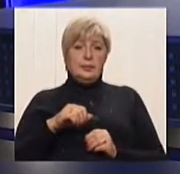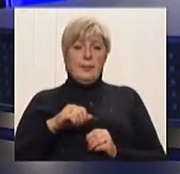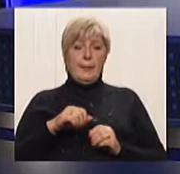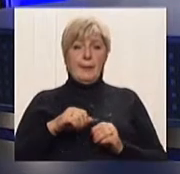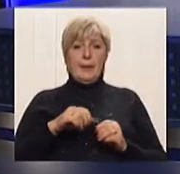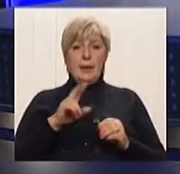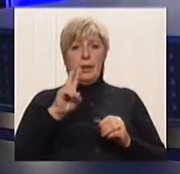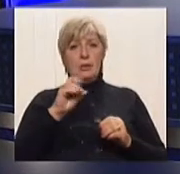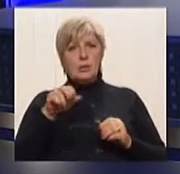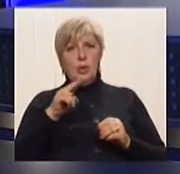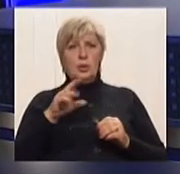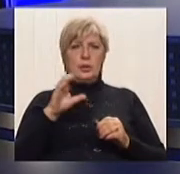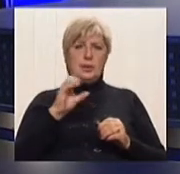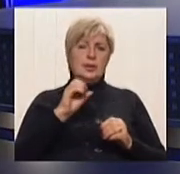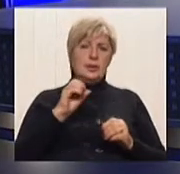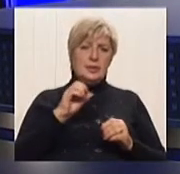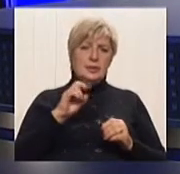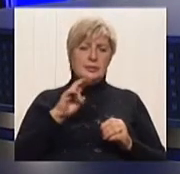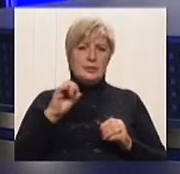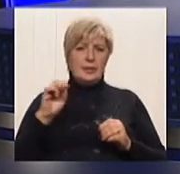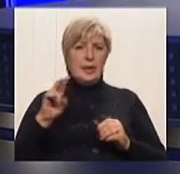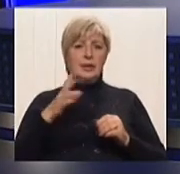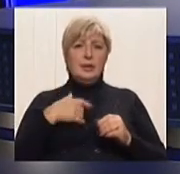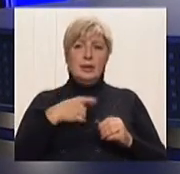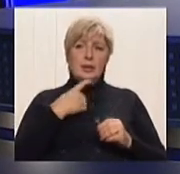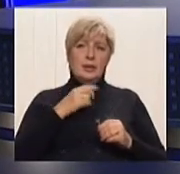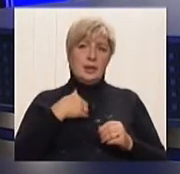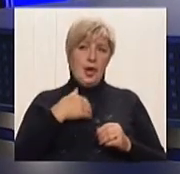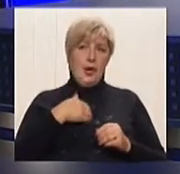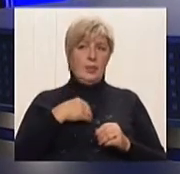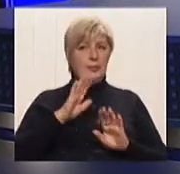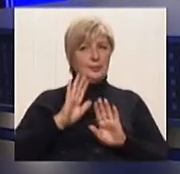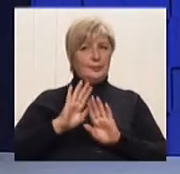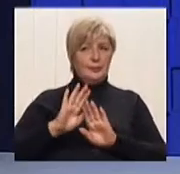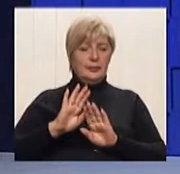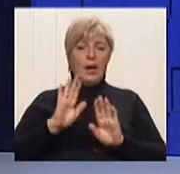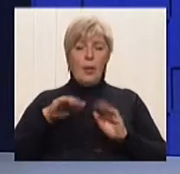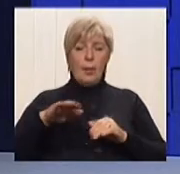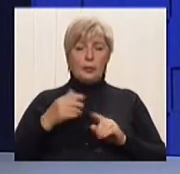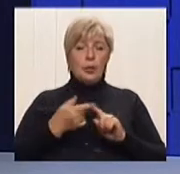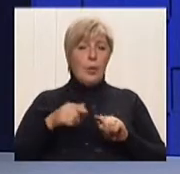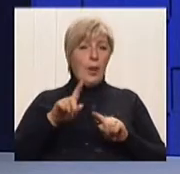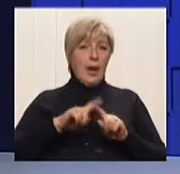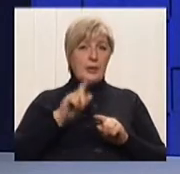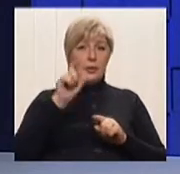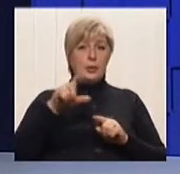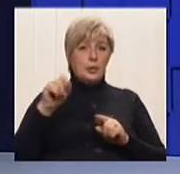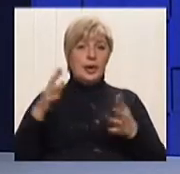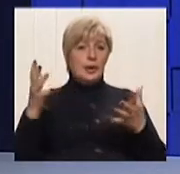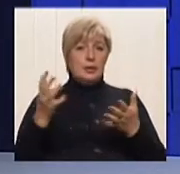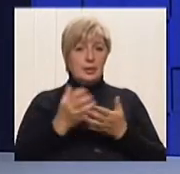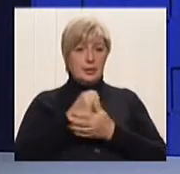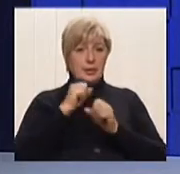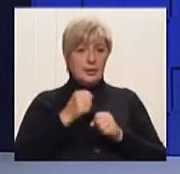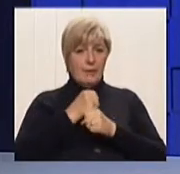ЕДРПО-код, то тогда я би постарався роздержатися. Тому що потім знайти таких людей, і далі потім, коли навіть ви